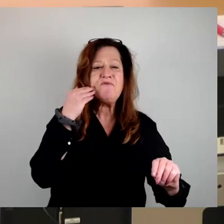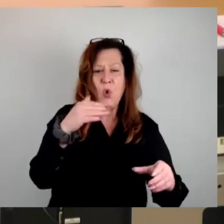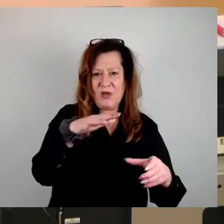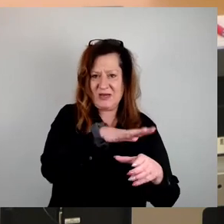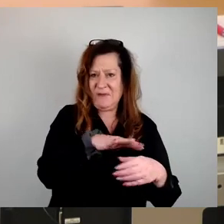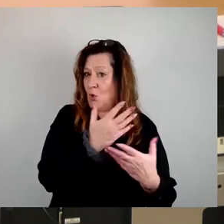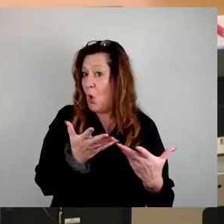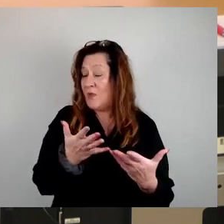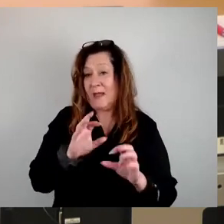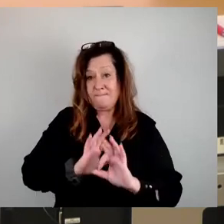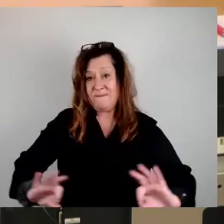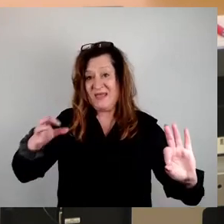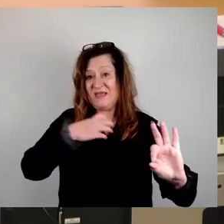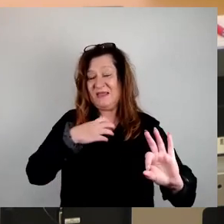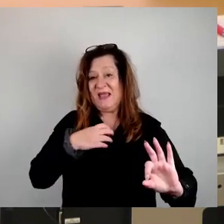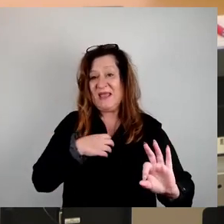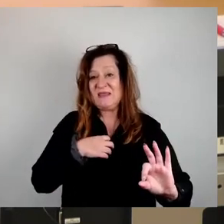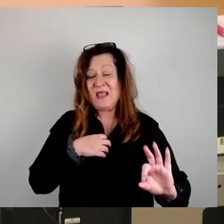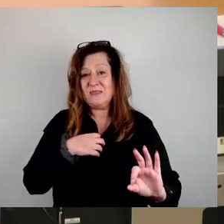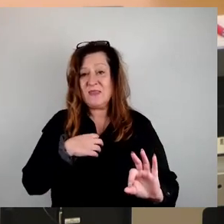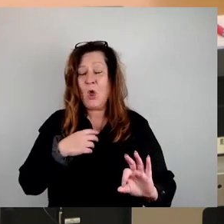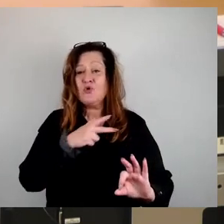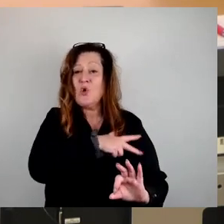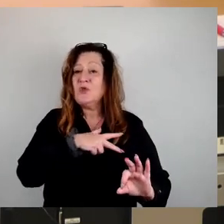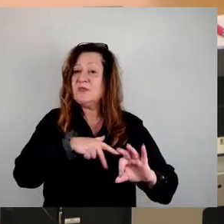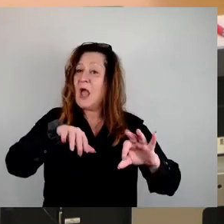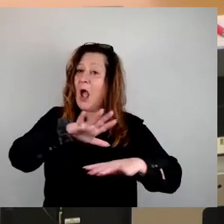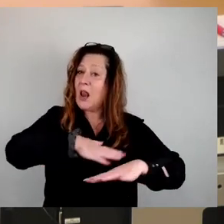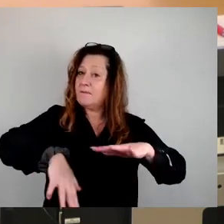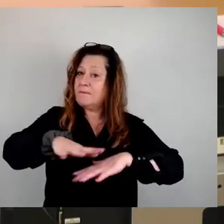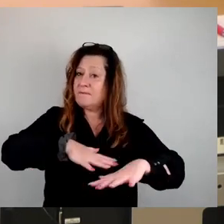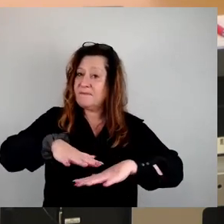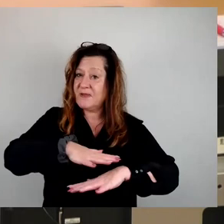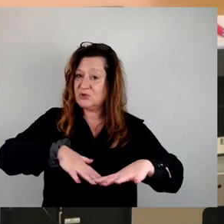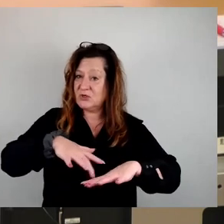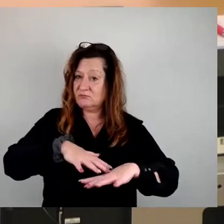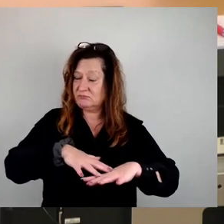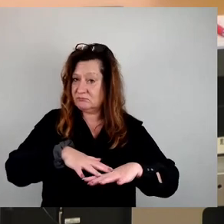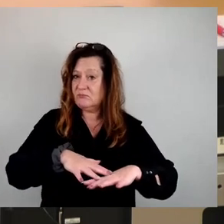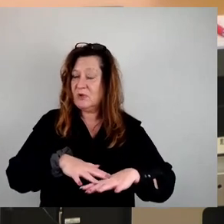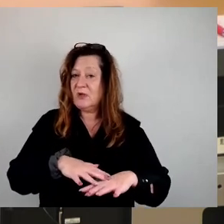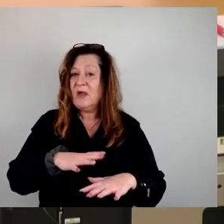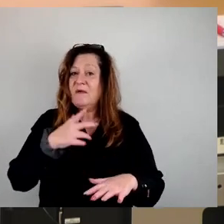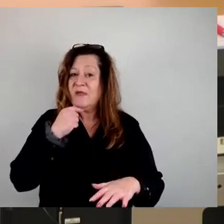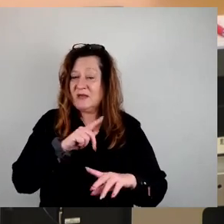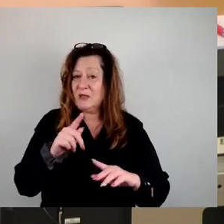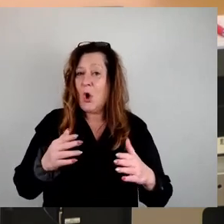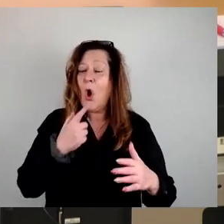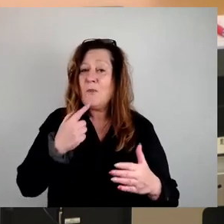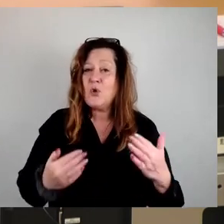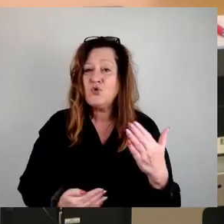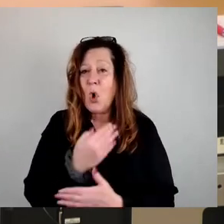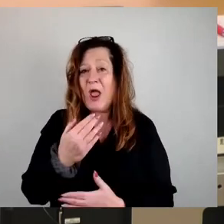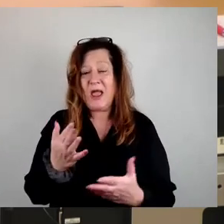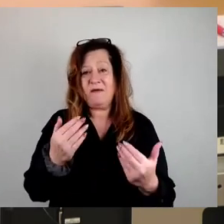Und genau das wollen wir freien. Wir wollen nicht vorgeben, wer der neue Erwerber wird, ob es eine Genossenschaft ist, ob es Selbstnutzer